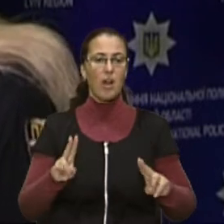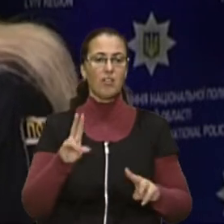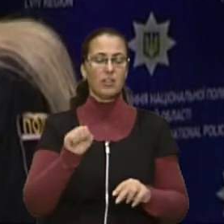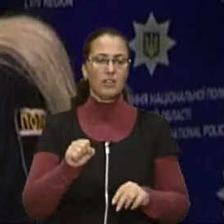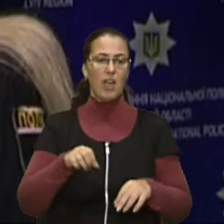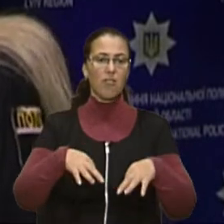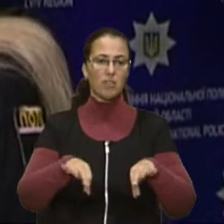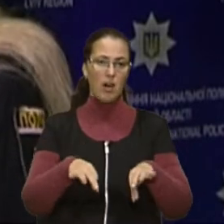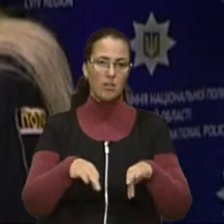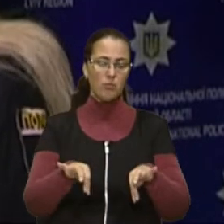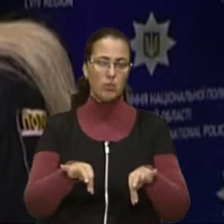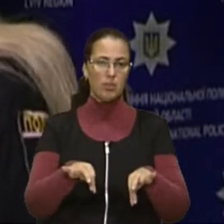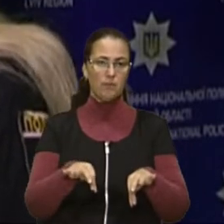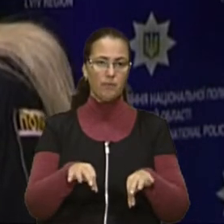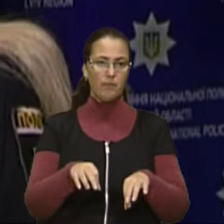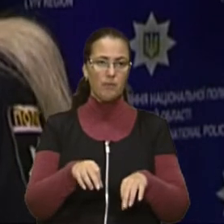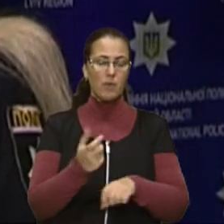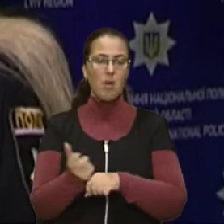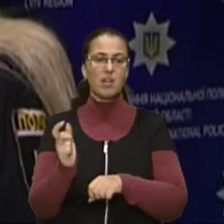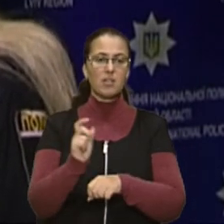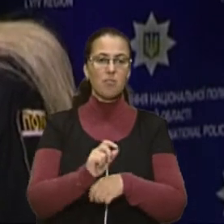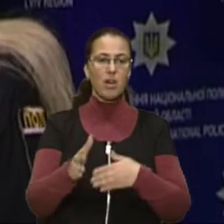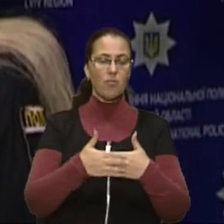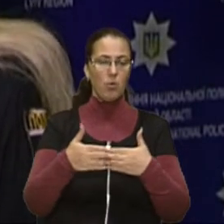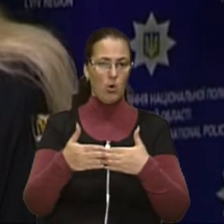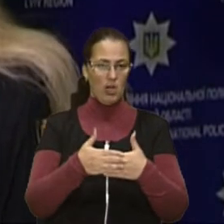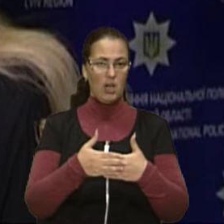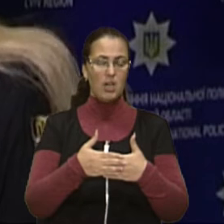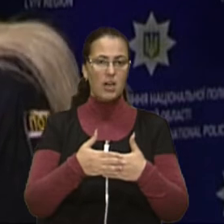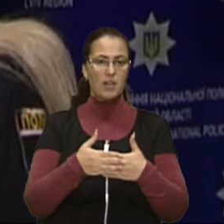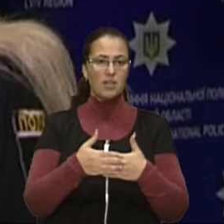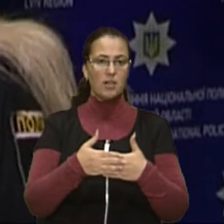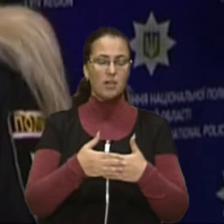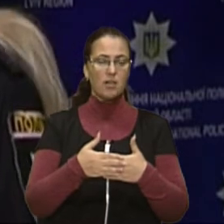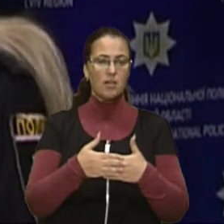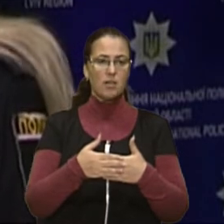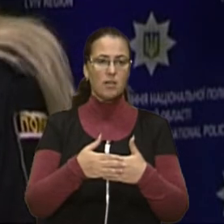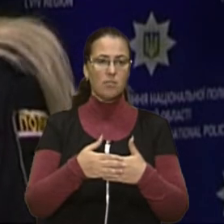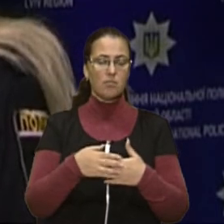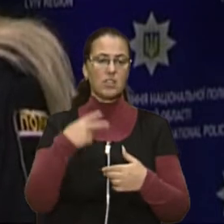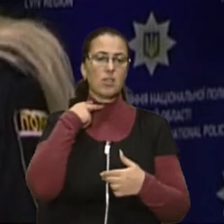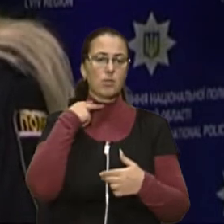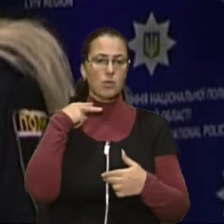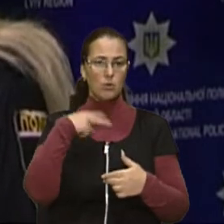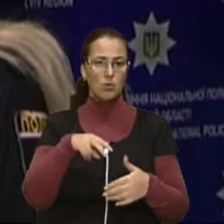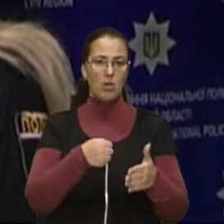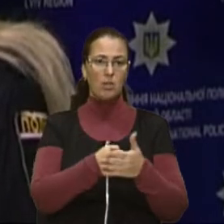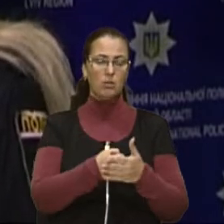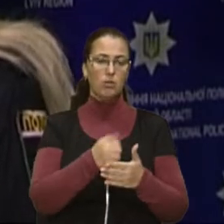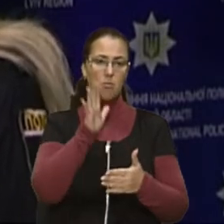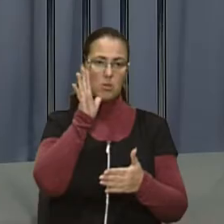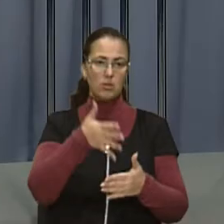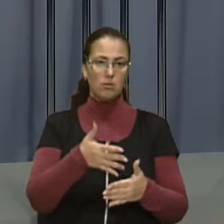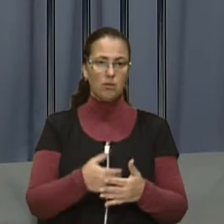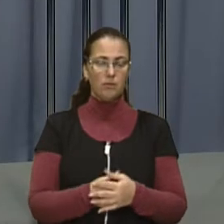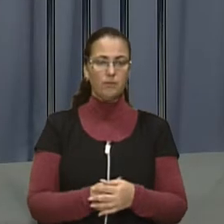транспорті, максимальне покарання передбачене санкцією статті. Це позбавлення волі терміном до п'яти років.